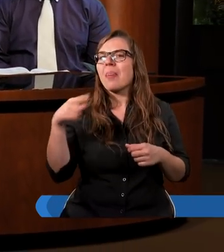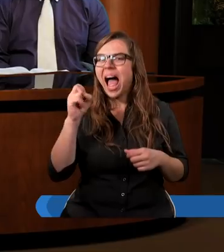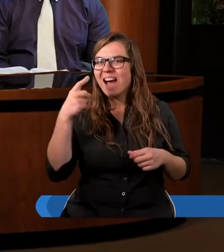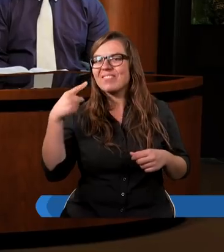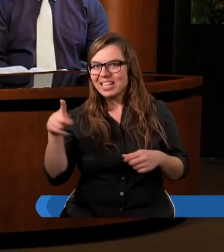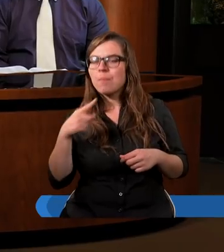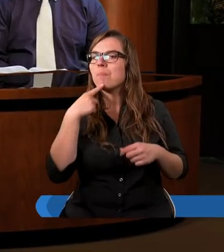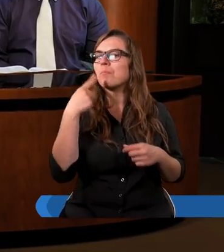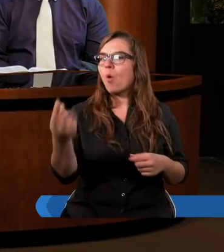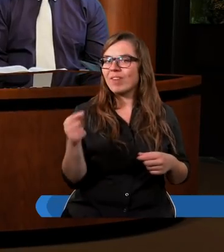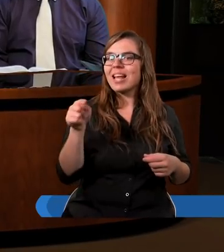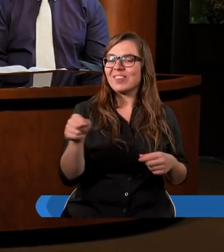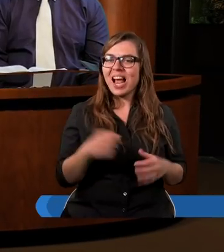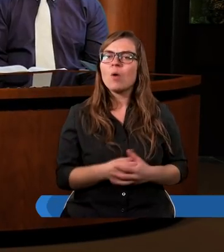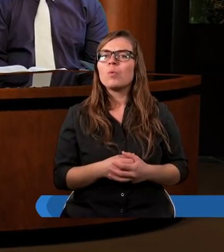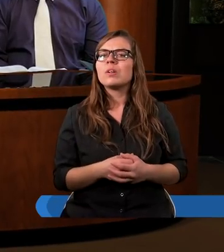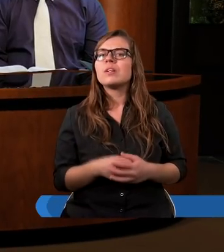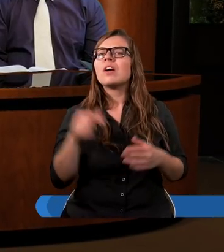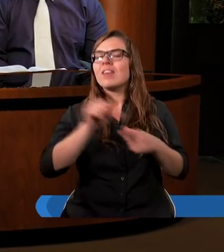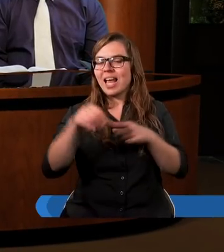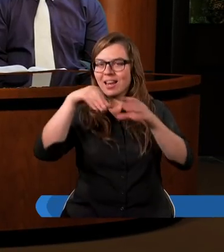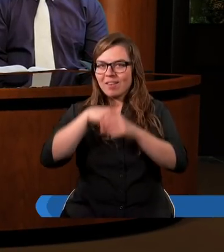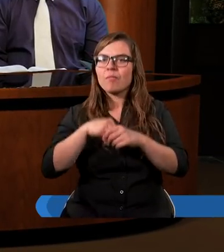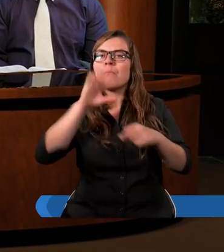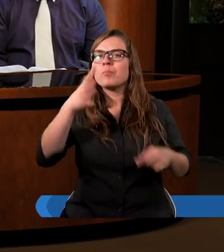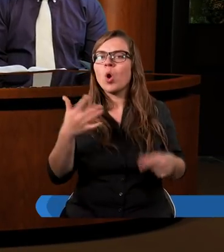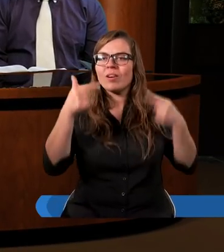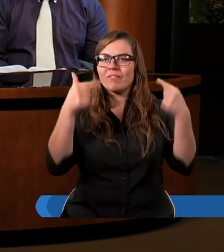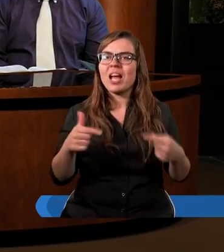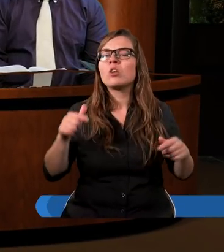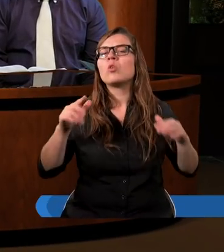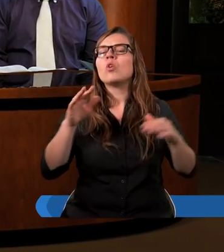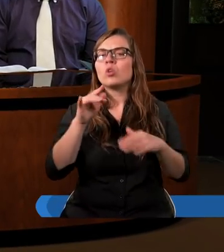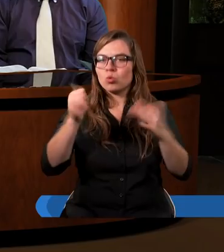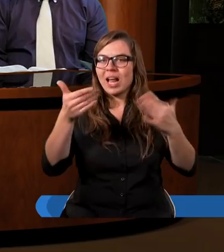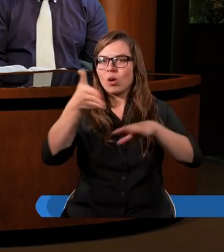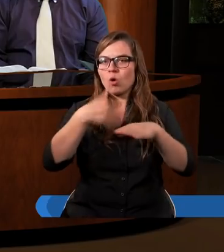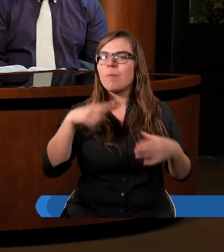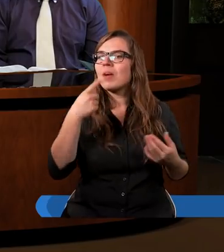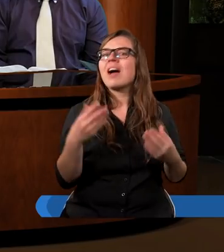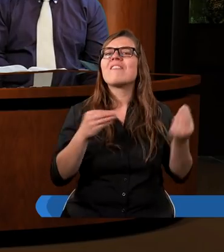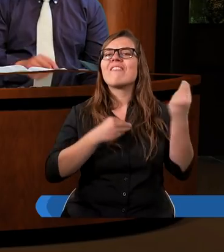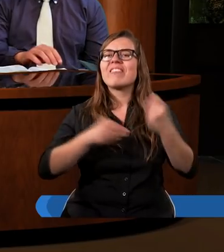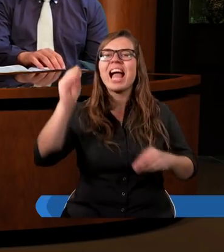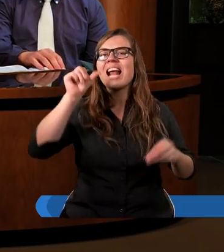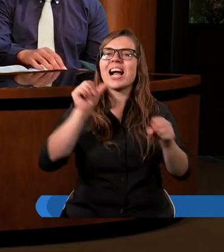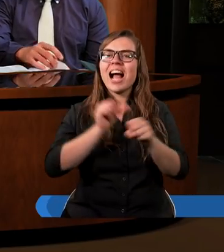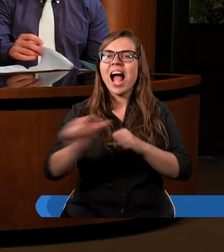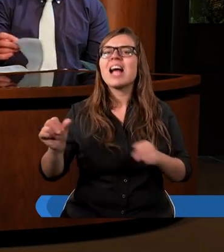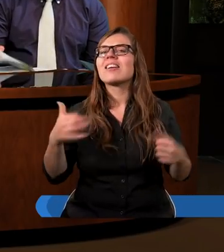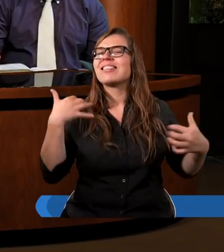powiedział, no jest w piątym wierszu szóstego rozdziału powiedziane, że wielka jest